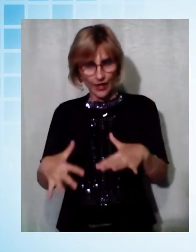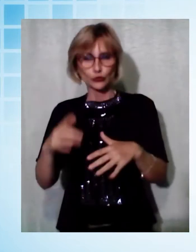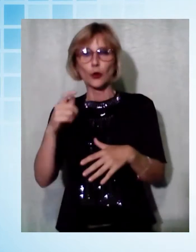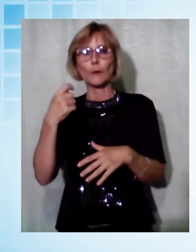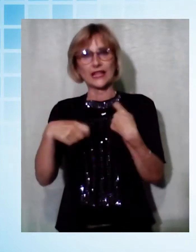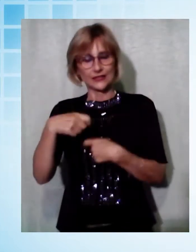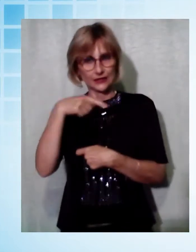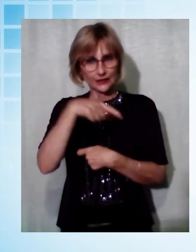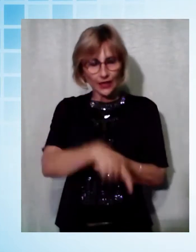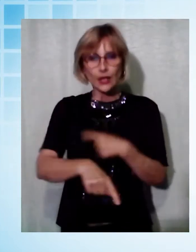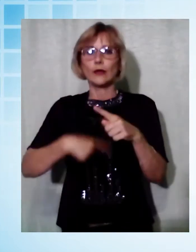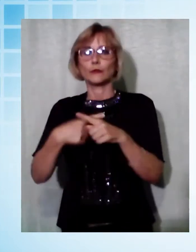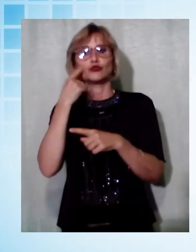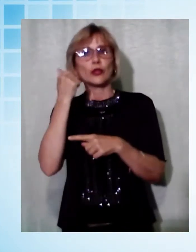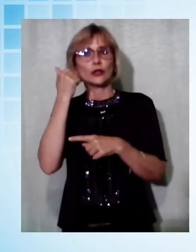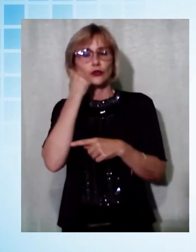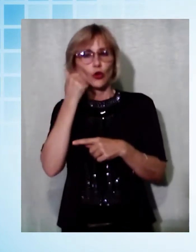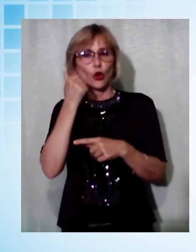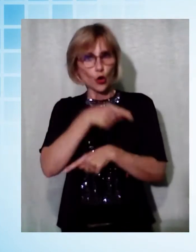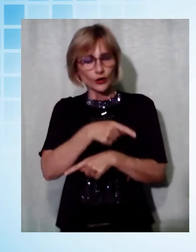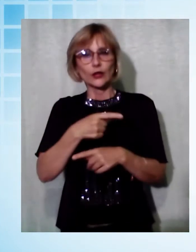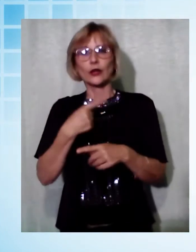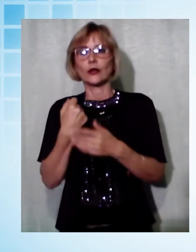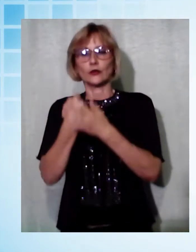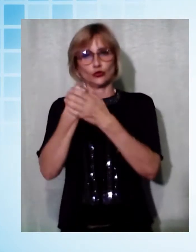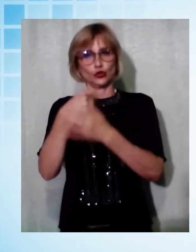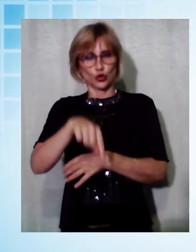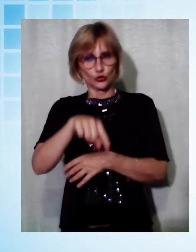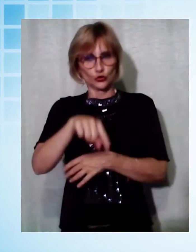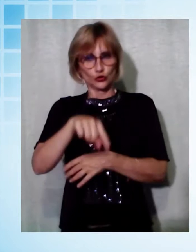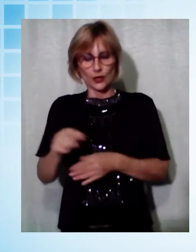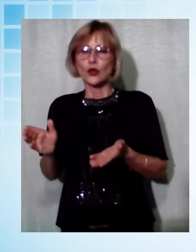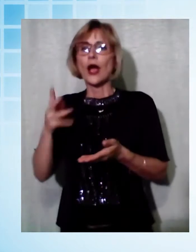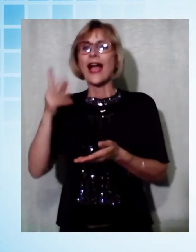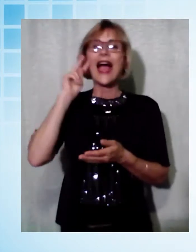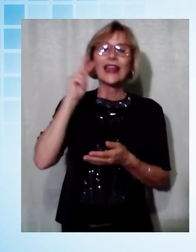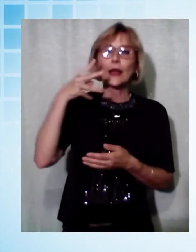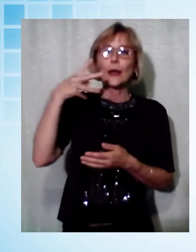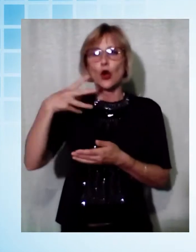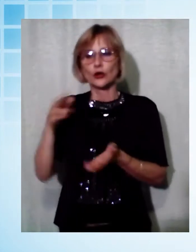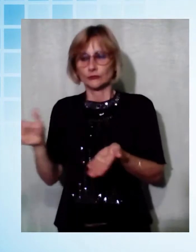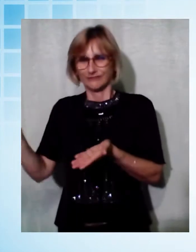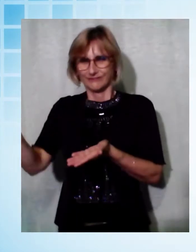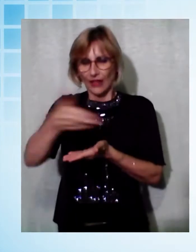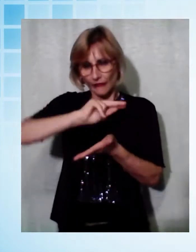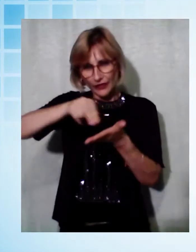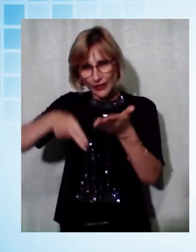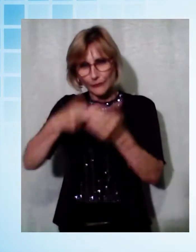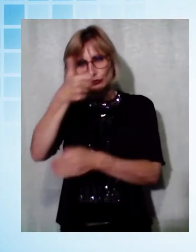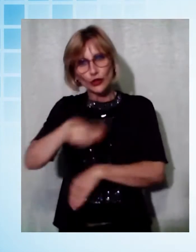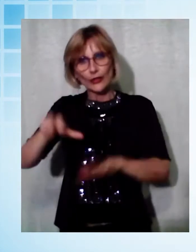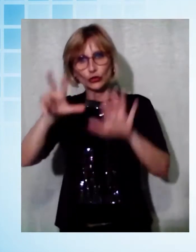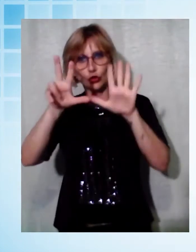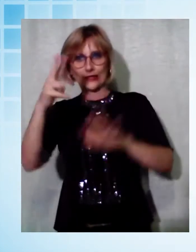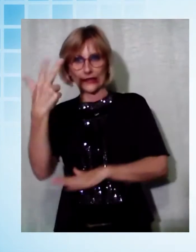Elena Boni, a sostegno della propria protesta, ha raccolto le firme di tutti i 183 genitori degli alunni delle attuali terze